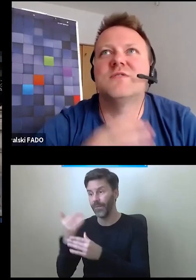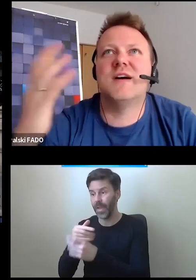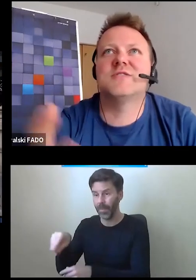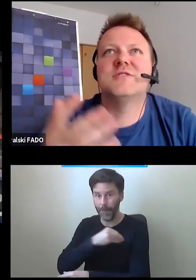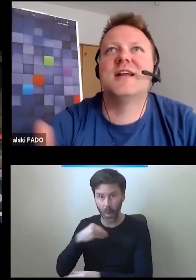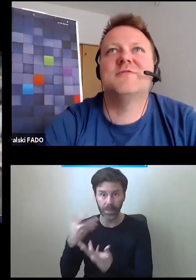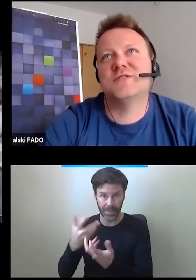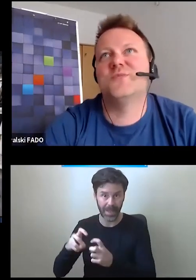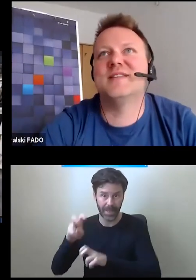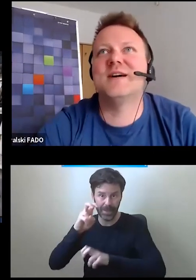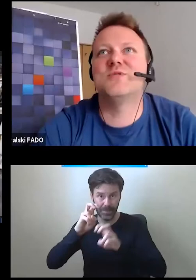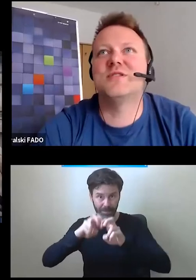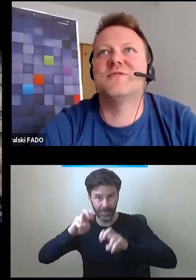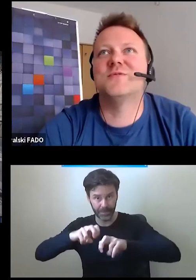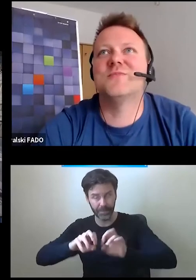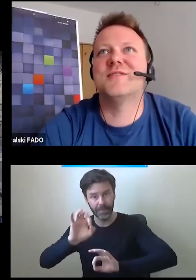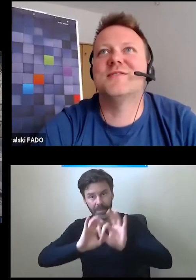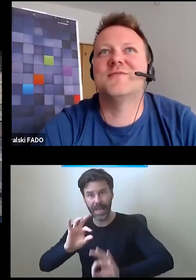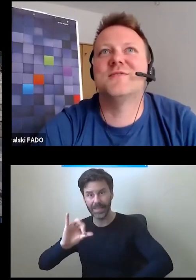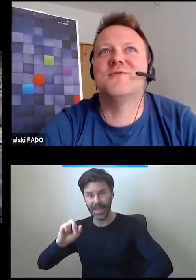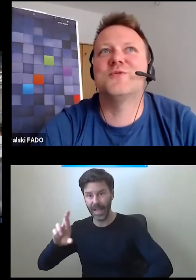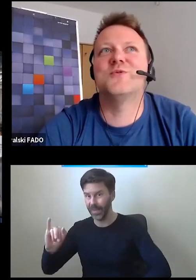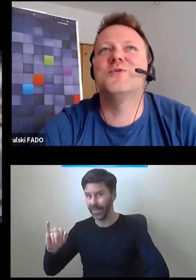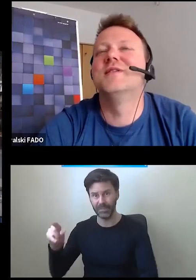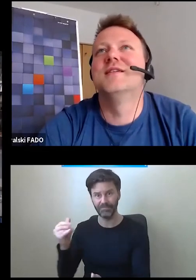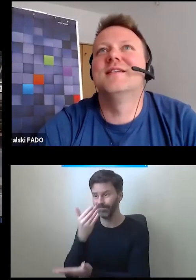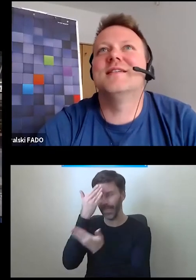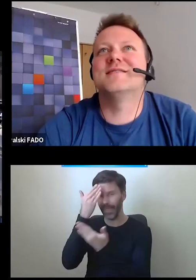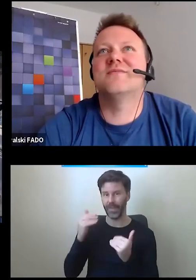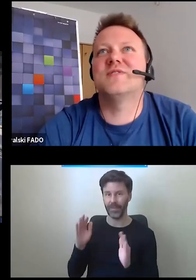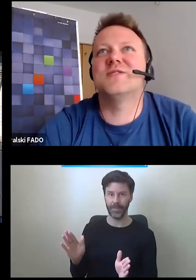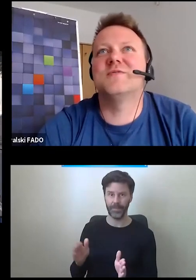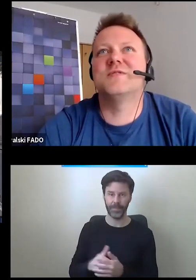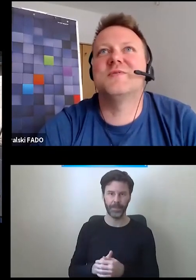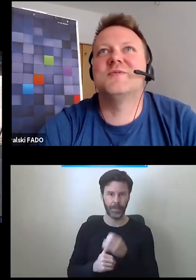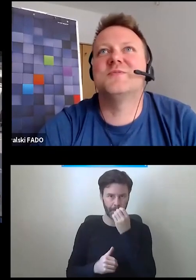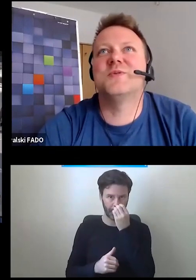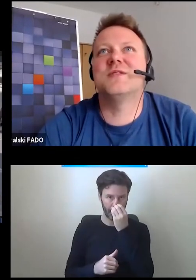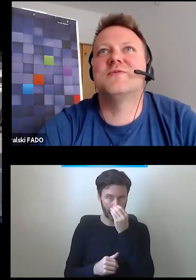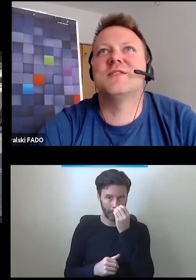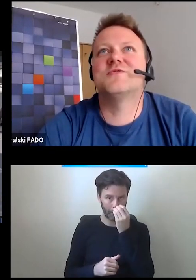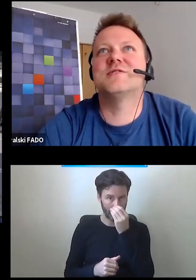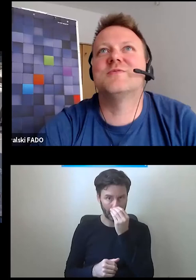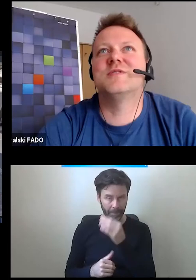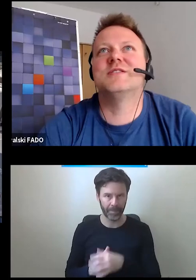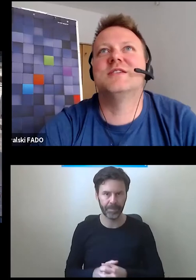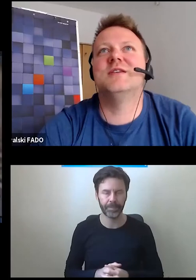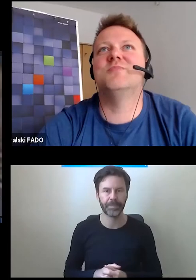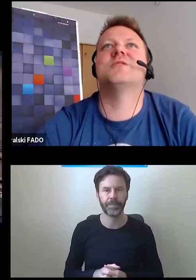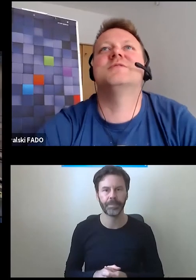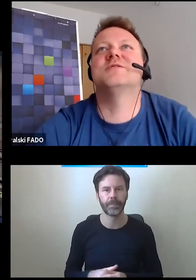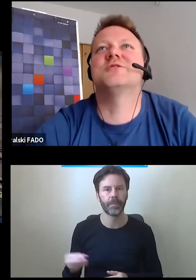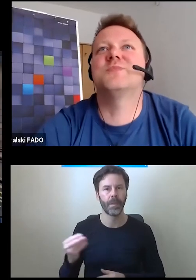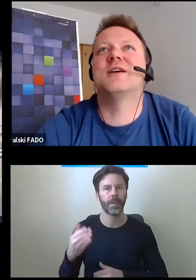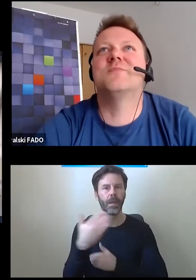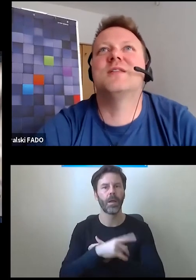się serwisowania. dalej właściwie obracamy się w tym wątku serwisowym, więc pewnie będzie Panu łatwo na to wszystko odpowiedzieć. I